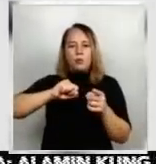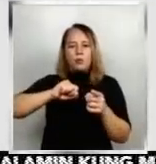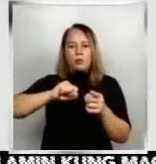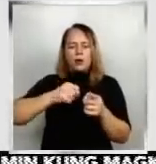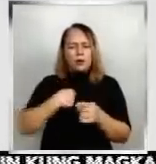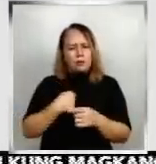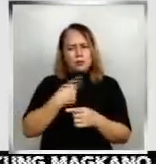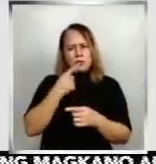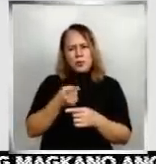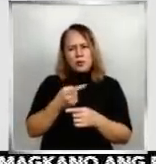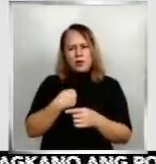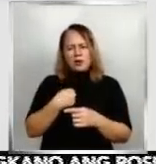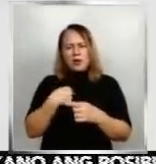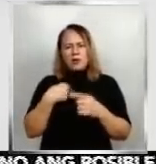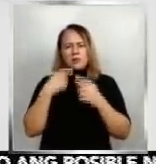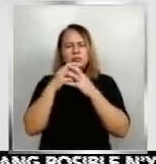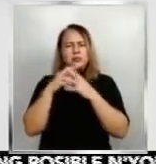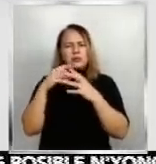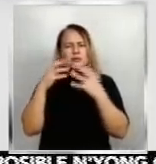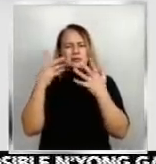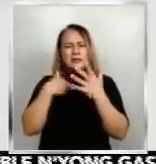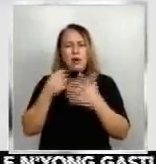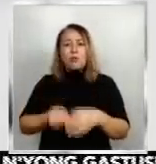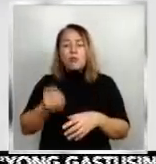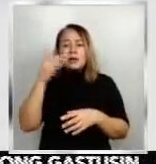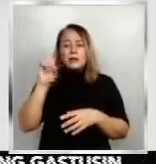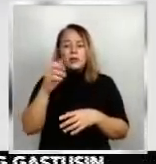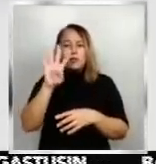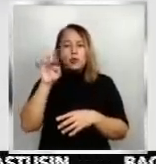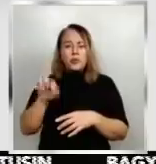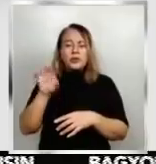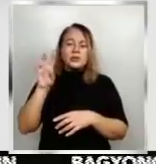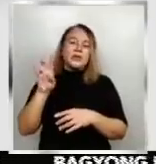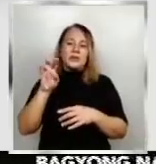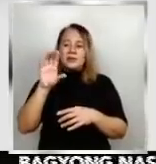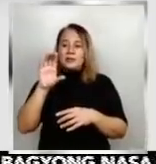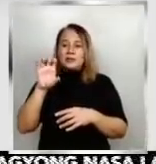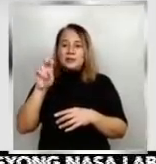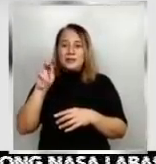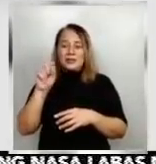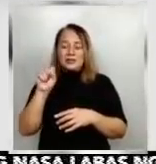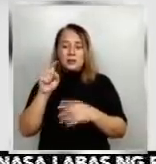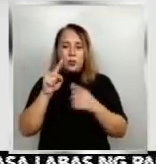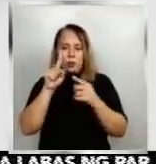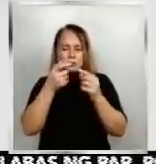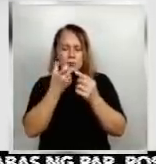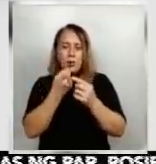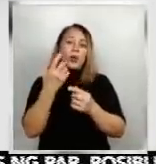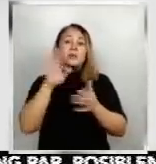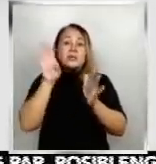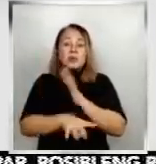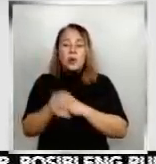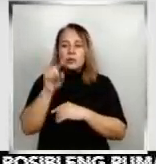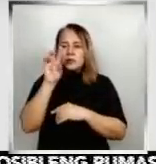niyang halusinatory ang gustong presyo ng DOH na 4.7 cents per syringe dahil 7 cents daw ang pinakamura. Hindi